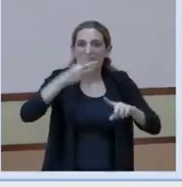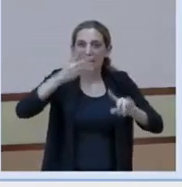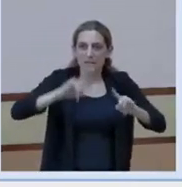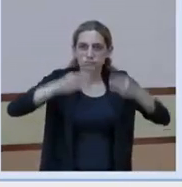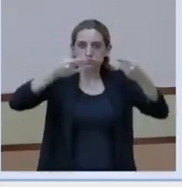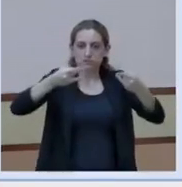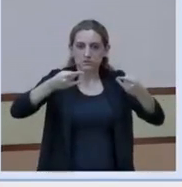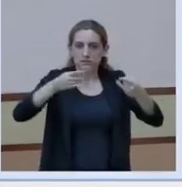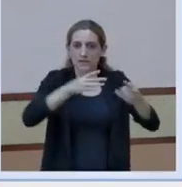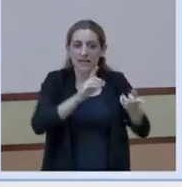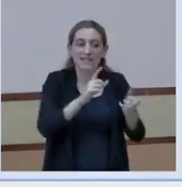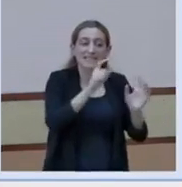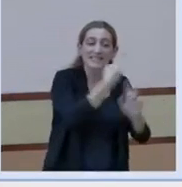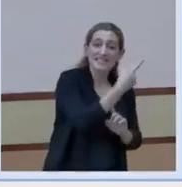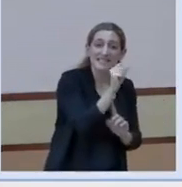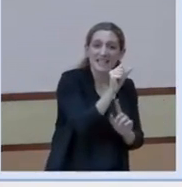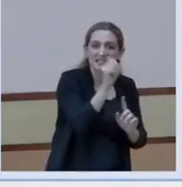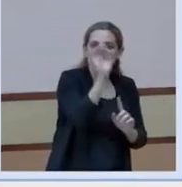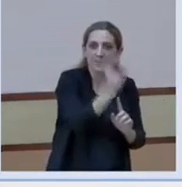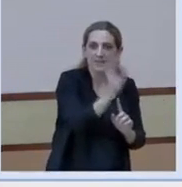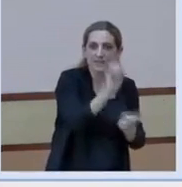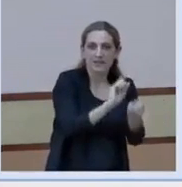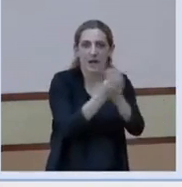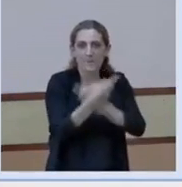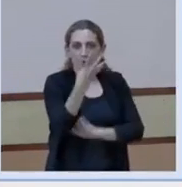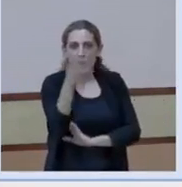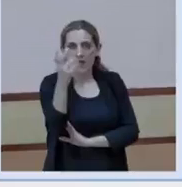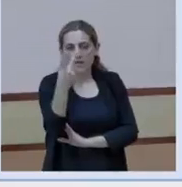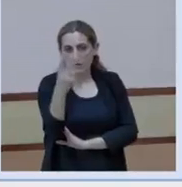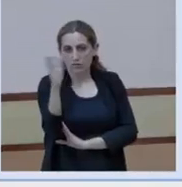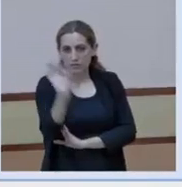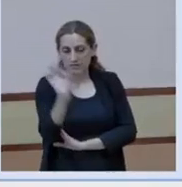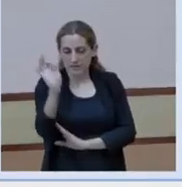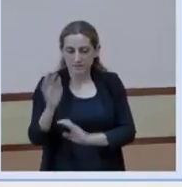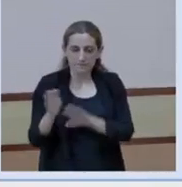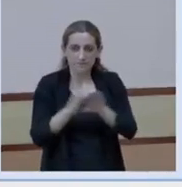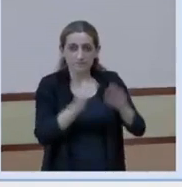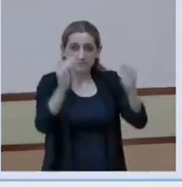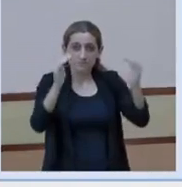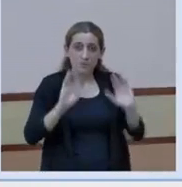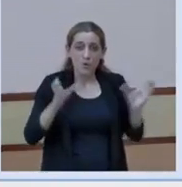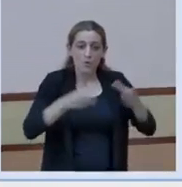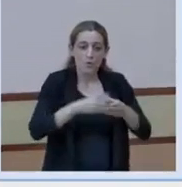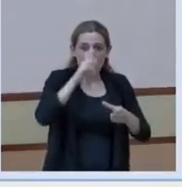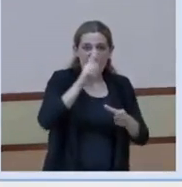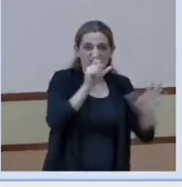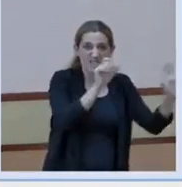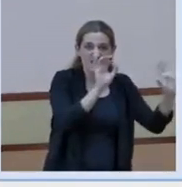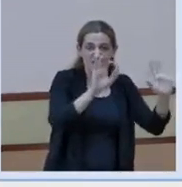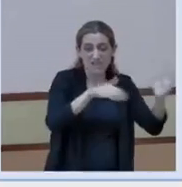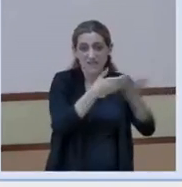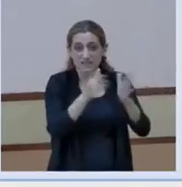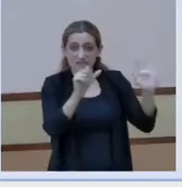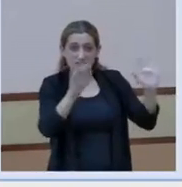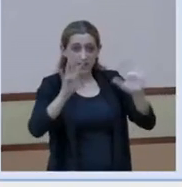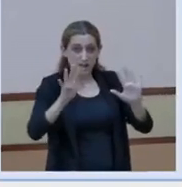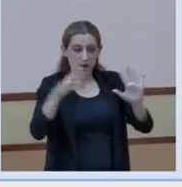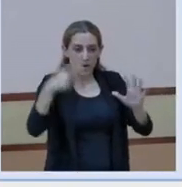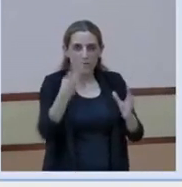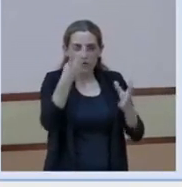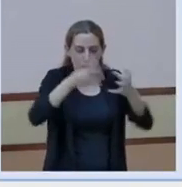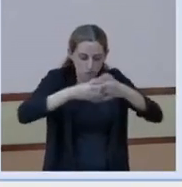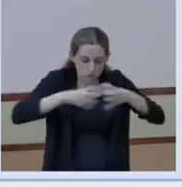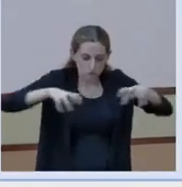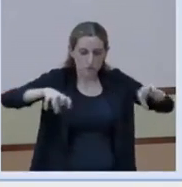42%. En quant al grup de 60-69 anys, tenim dos parts,